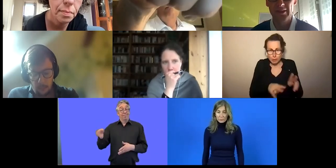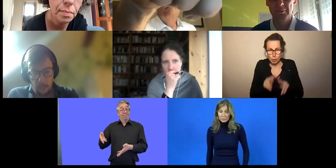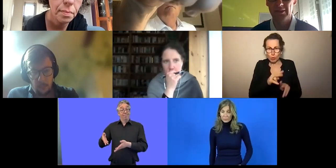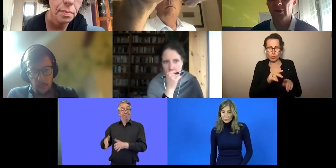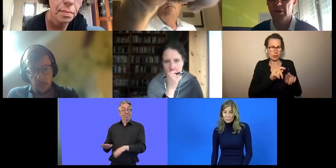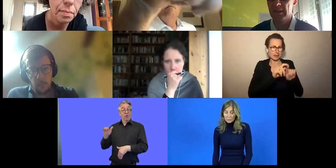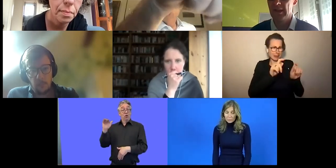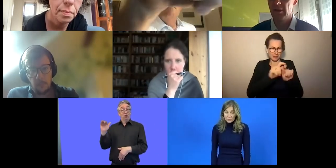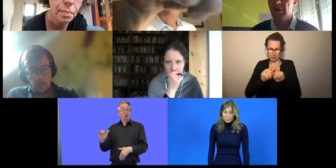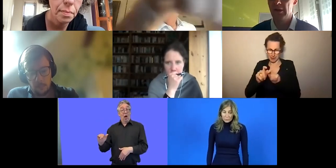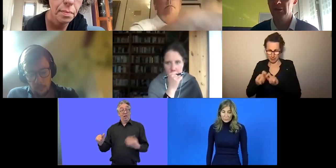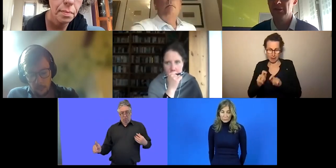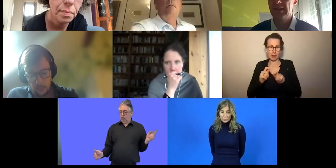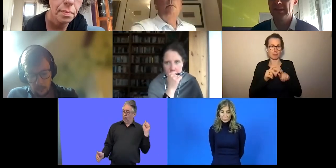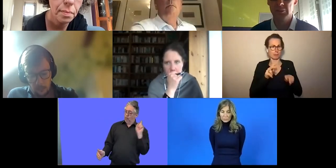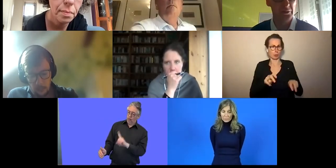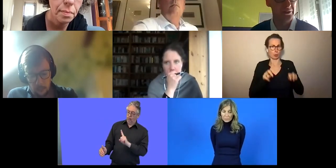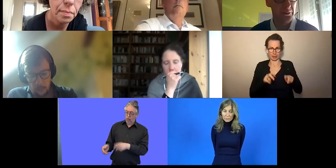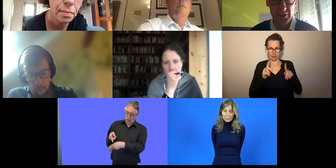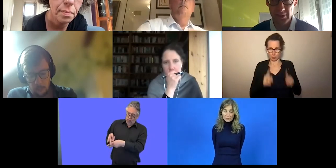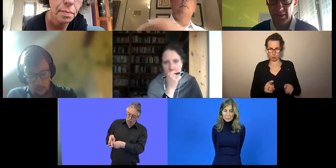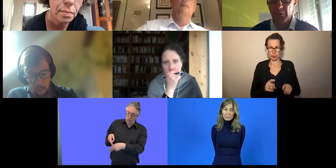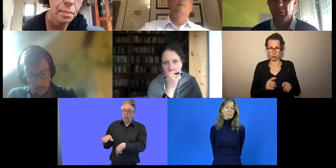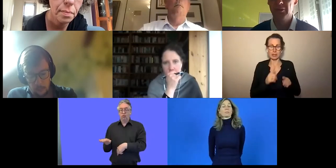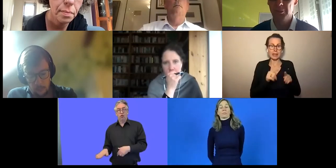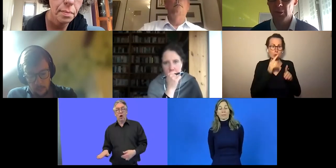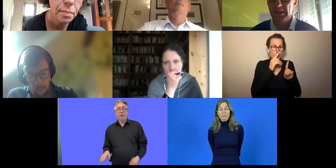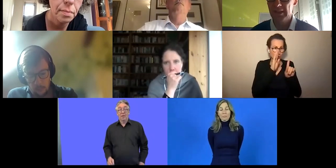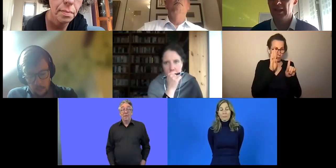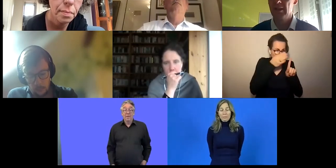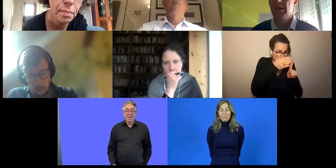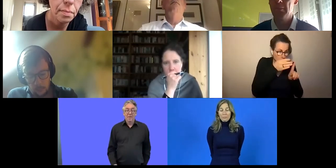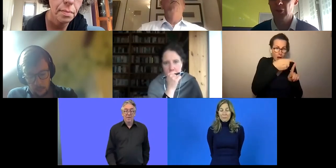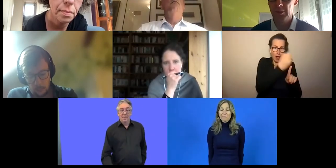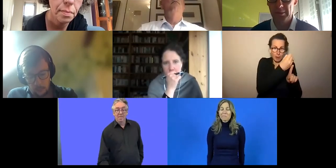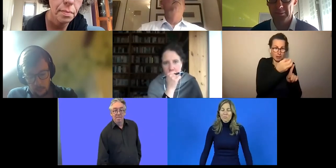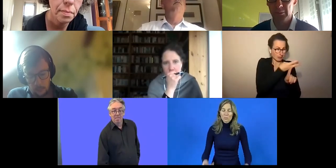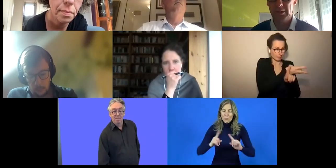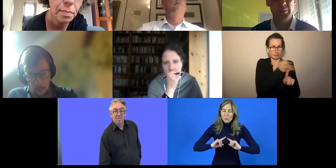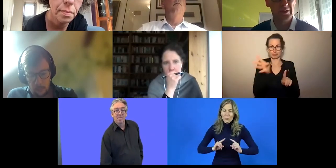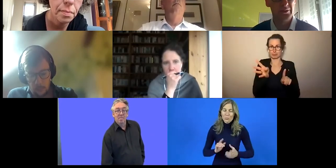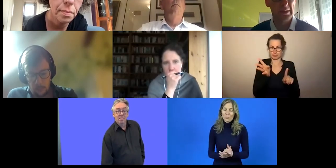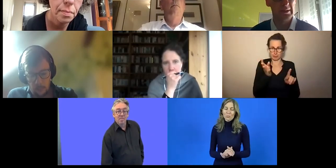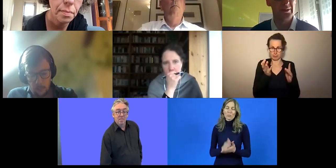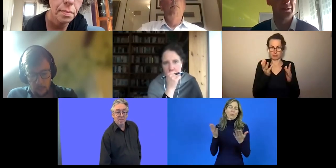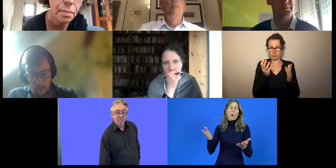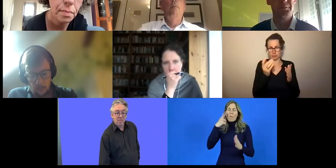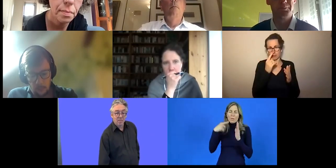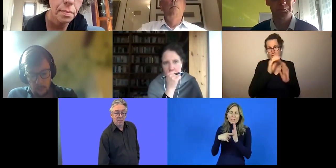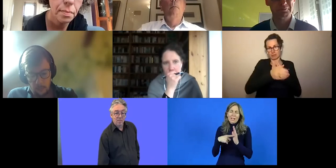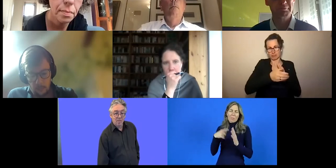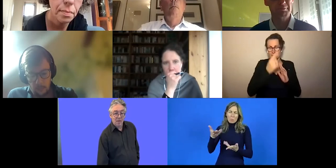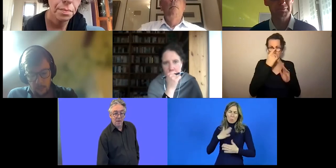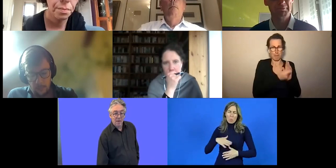Das ist auch eine sehr wichtige Frage. Auch diese Aspekte müssen mit berücksichtigt werden, wenn wir die